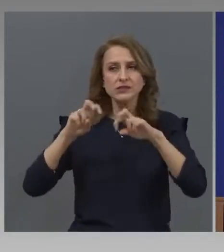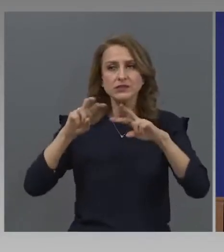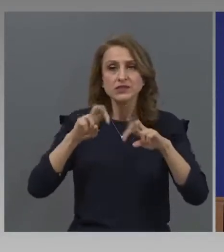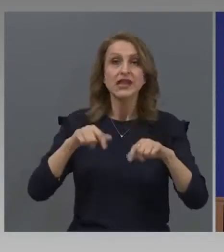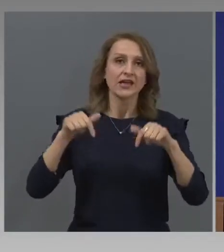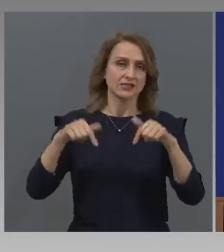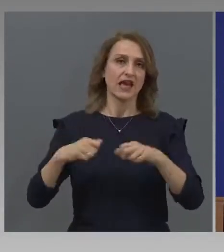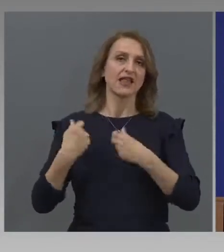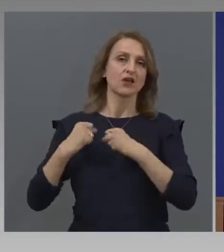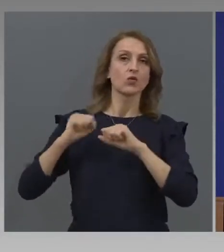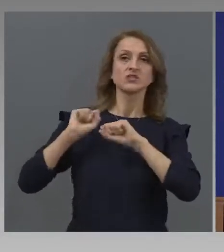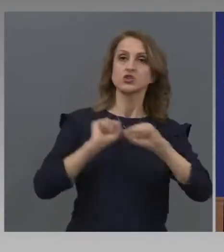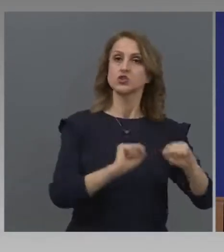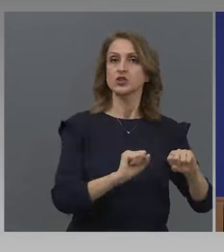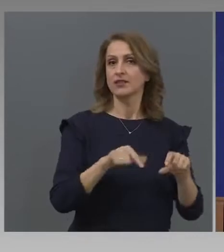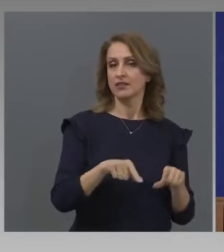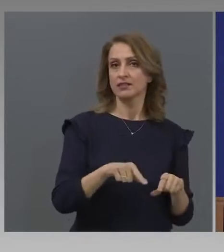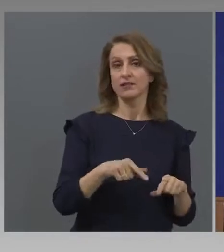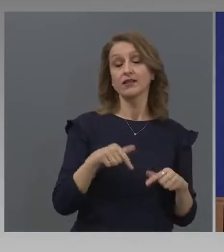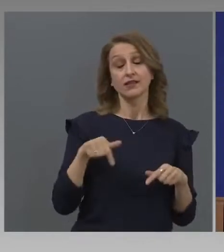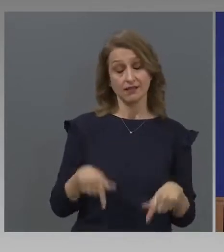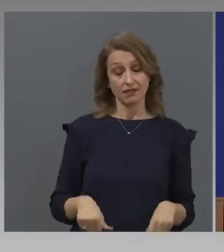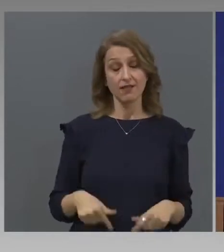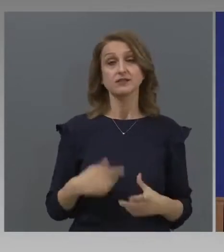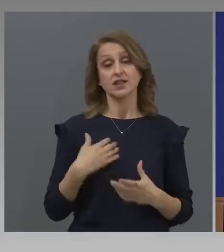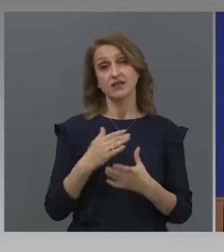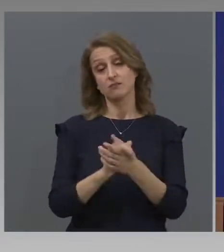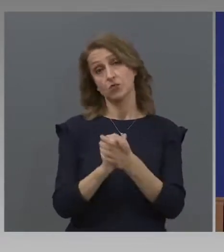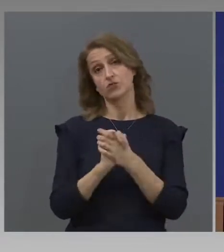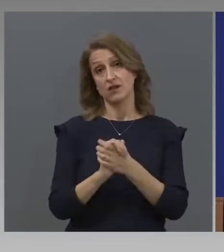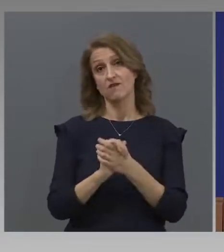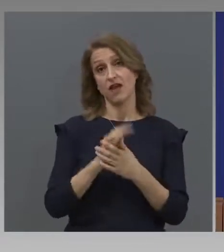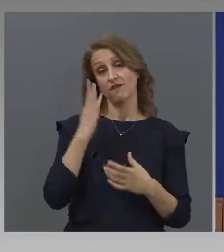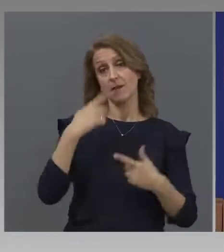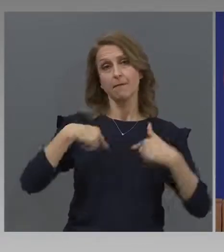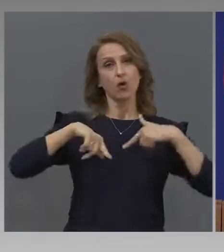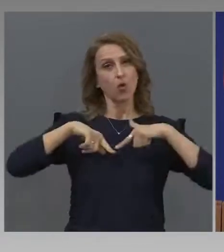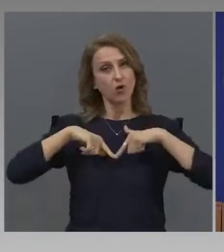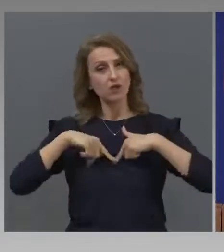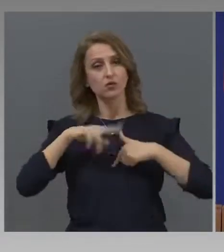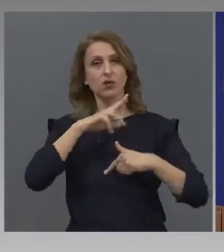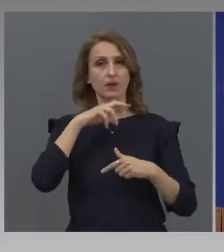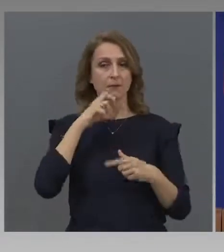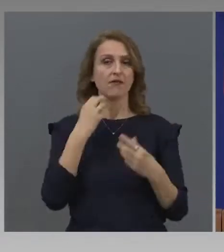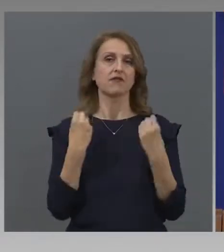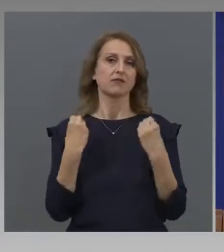защитят от съда и днеска ги поздравявам за тази операция.